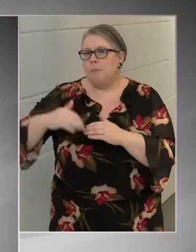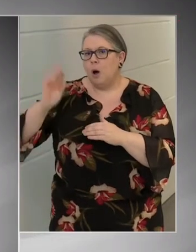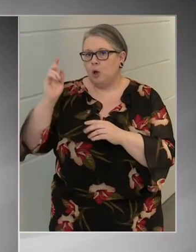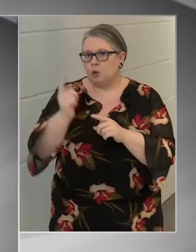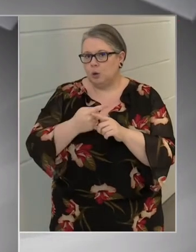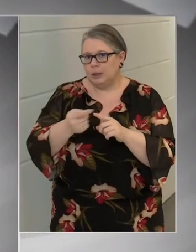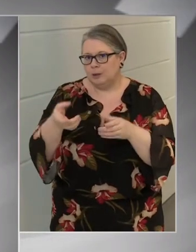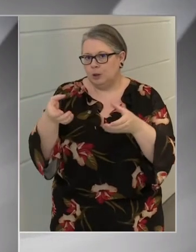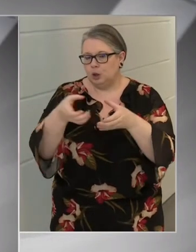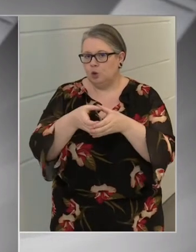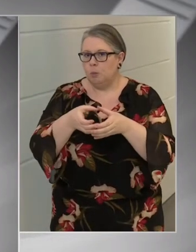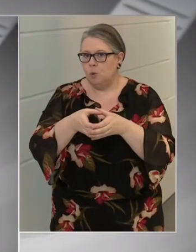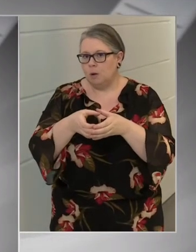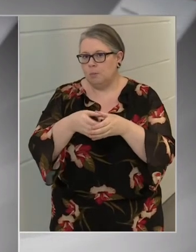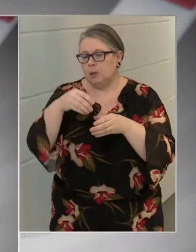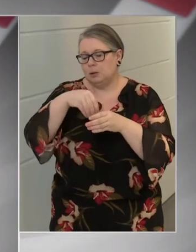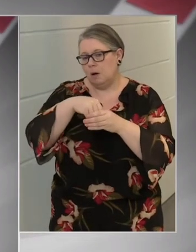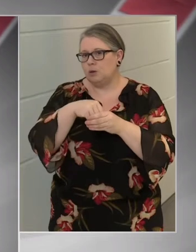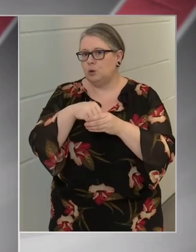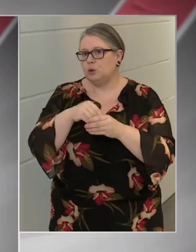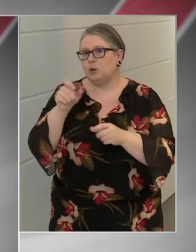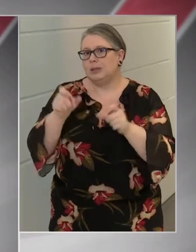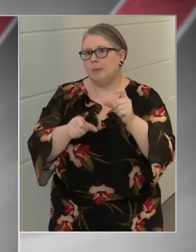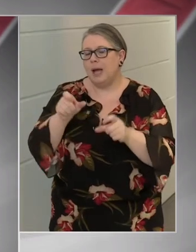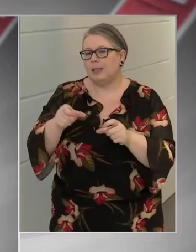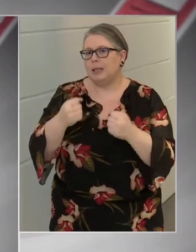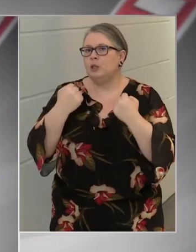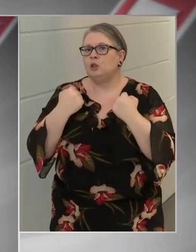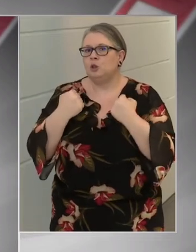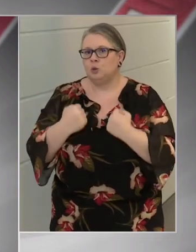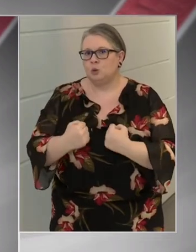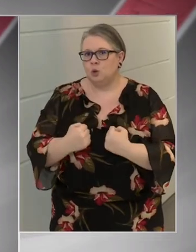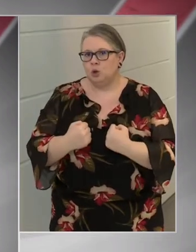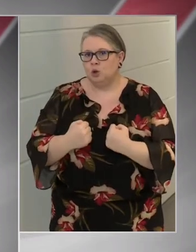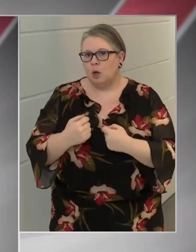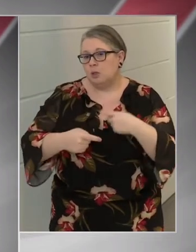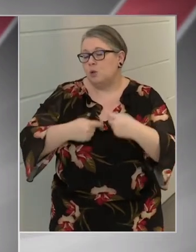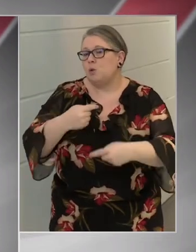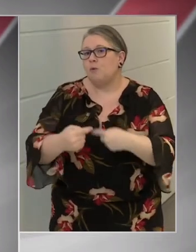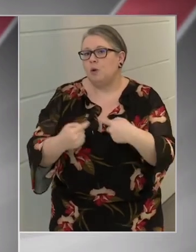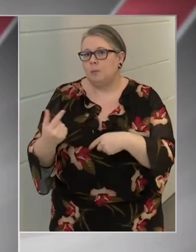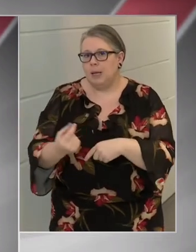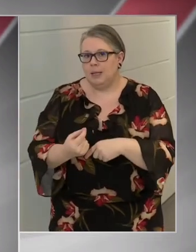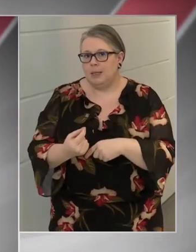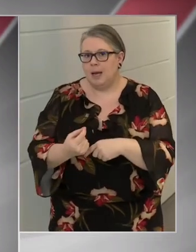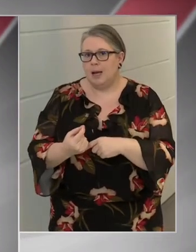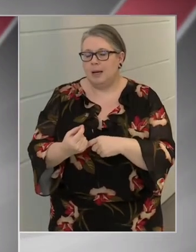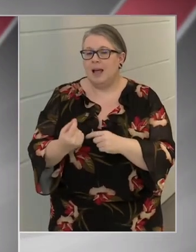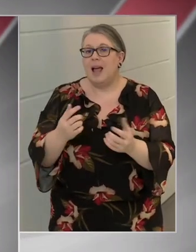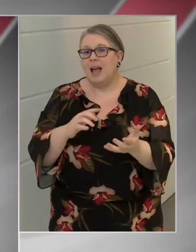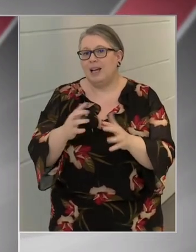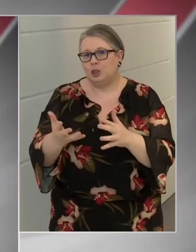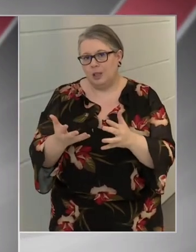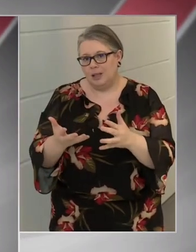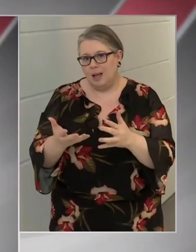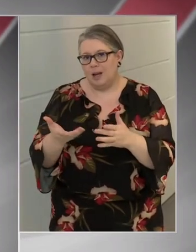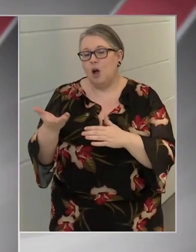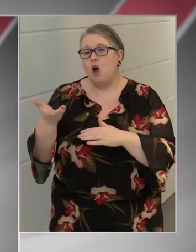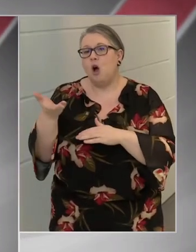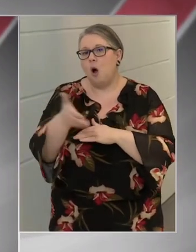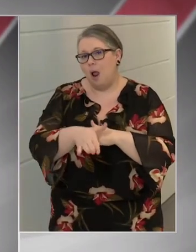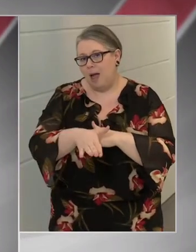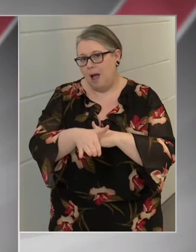kockázati csoportba tartozóknál súlyosan, szövődménnyel és esetleg fatális